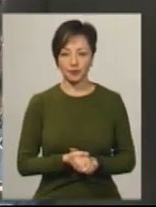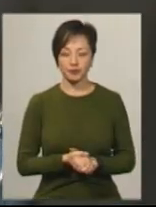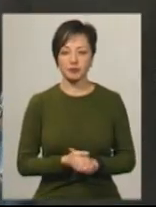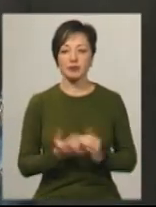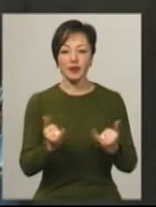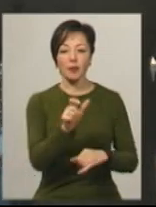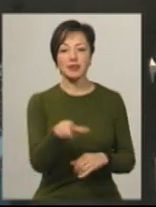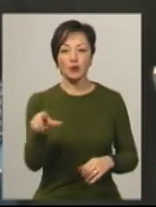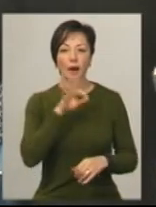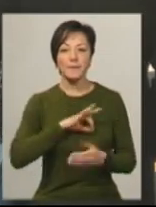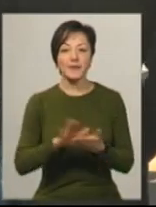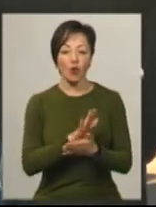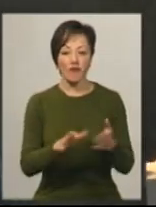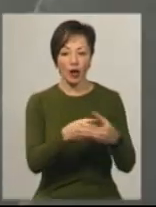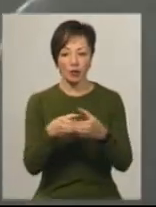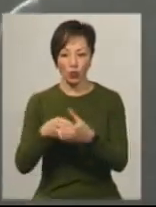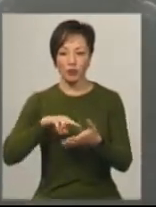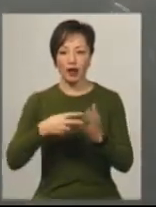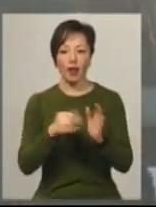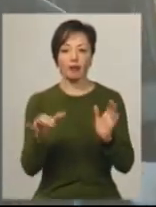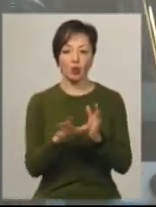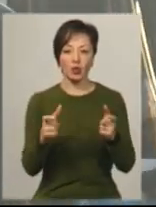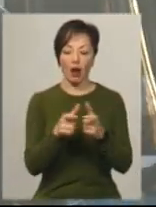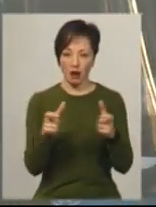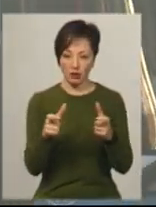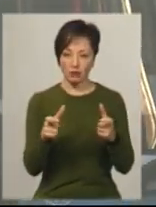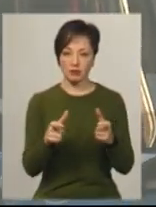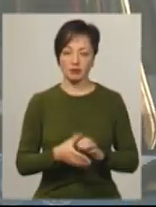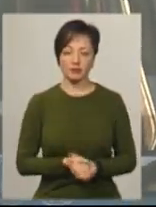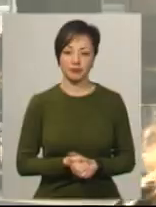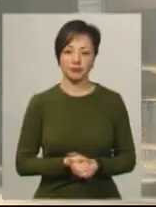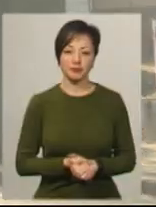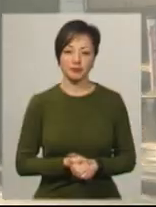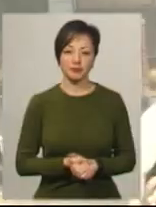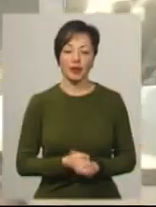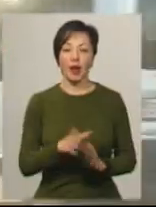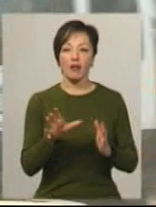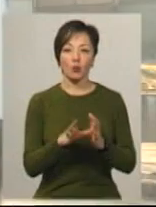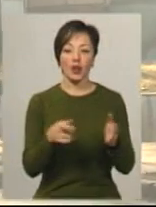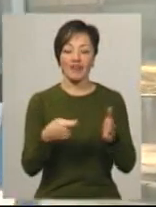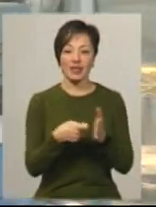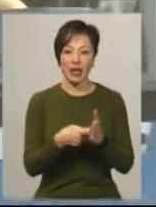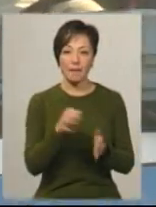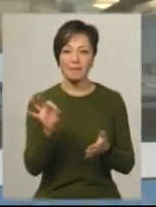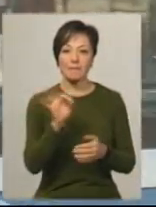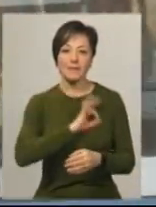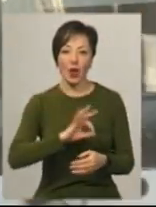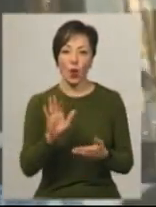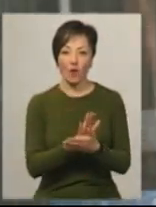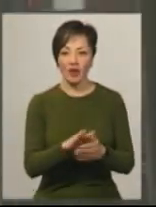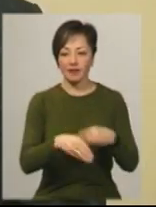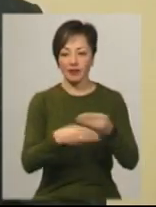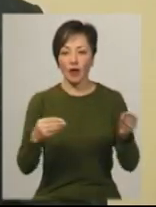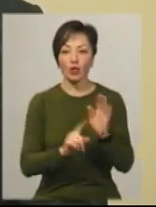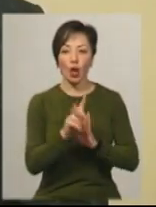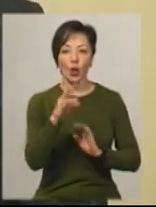Для пасажирів пільгових категорій теж передбачена електрона картка, продовжує Олексій Ковтун. Електронні квитки для пільговиків почнуть видавати